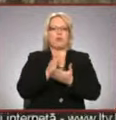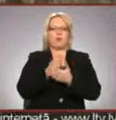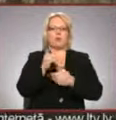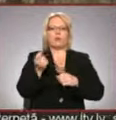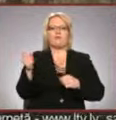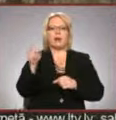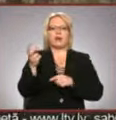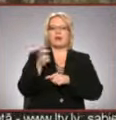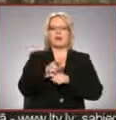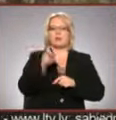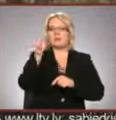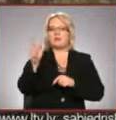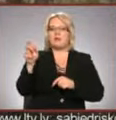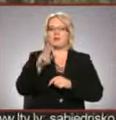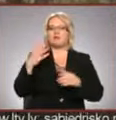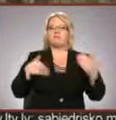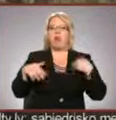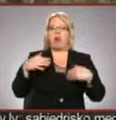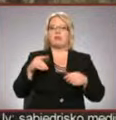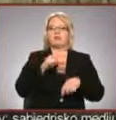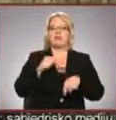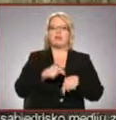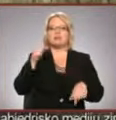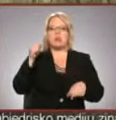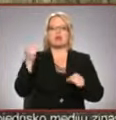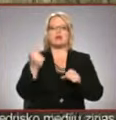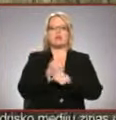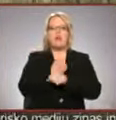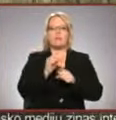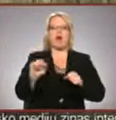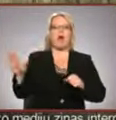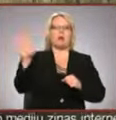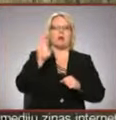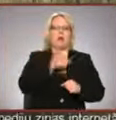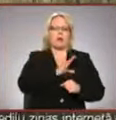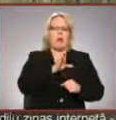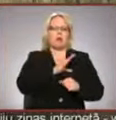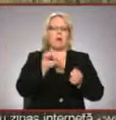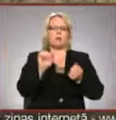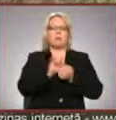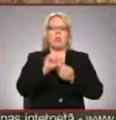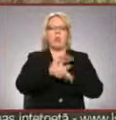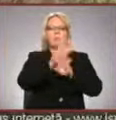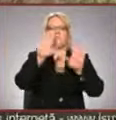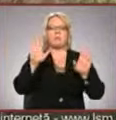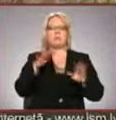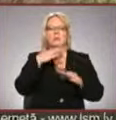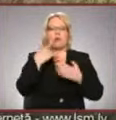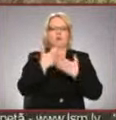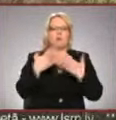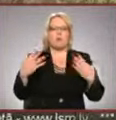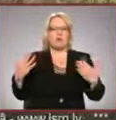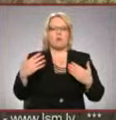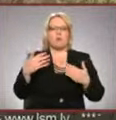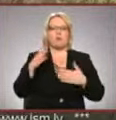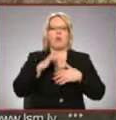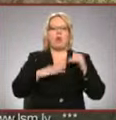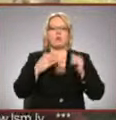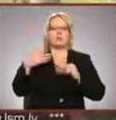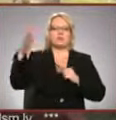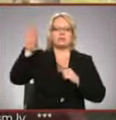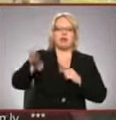pārsvarā ierodas cilvēka, vēlas baldīt neskartu, tomēr Ainavām pagātu dabas daudzveidību un Amatas ielē to spēju